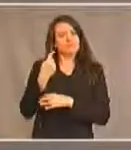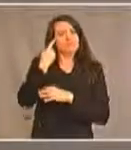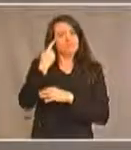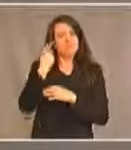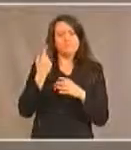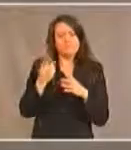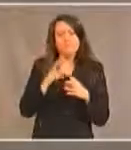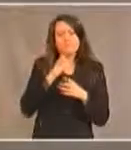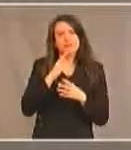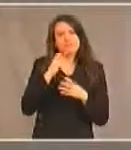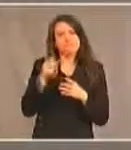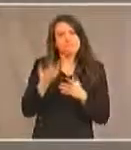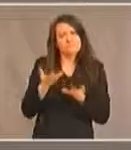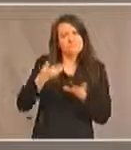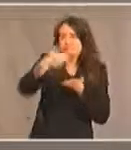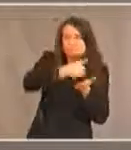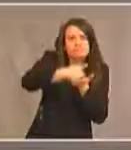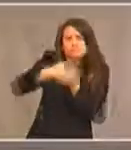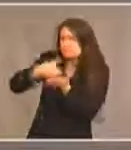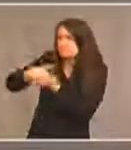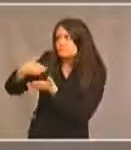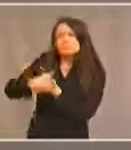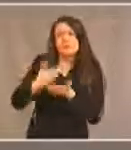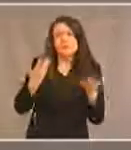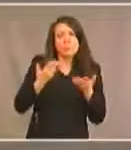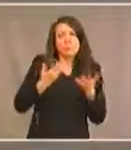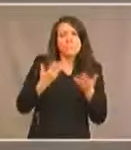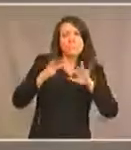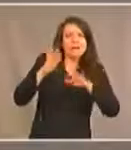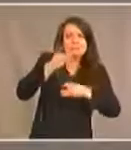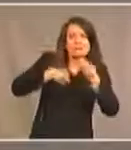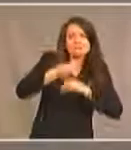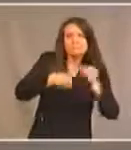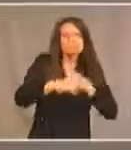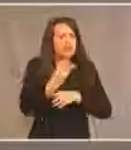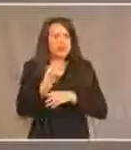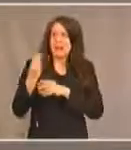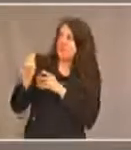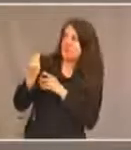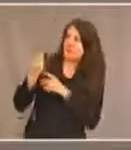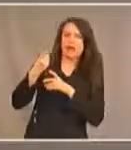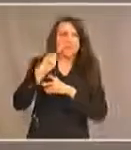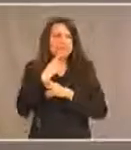très au courant des remises d'argent entre compétences. Je pense que